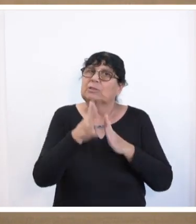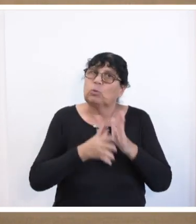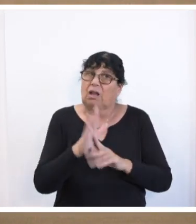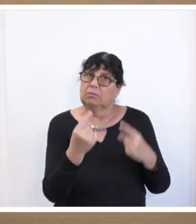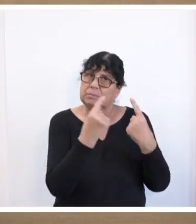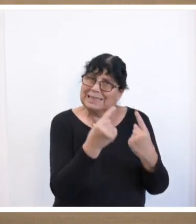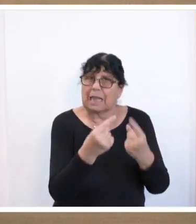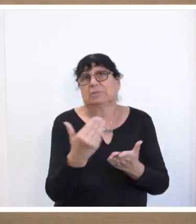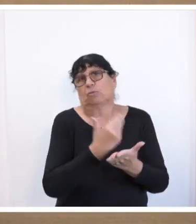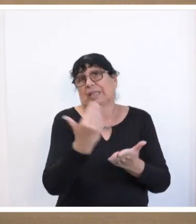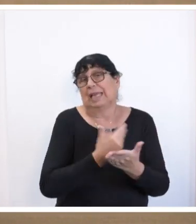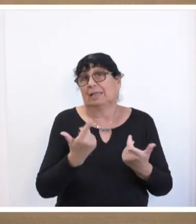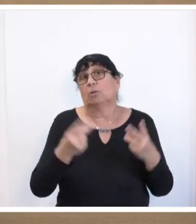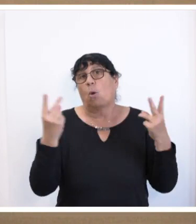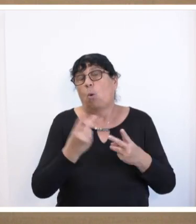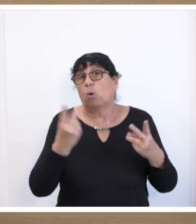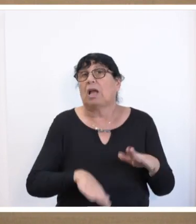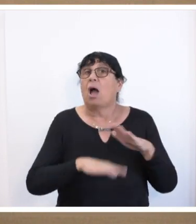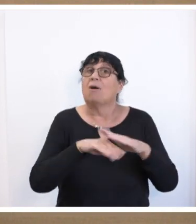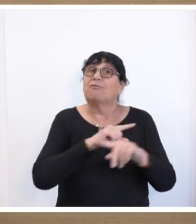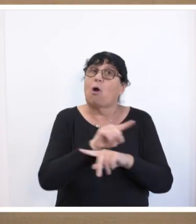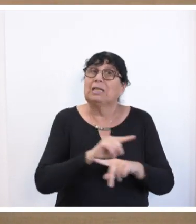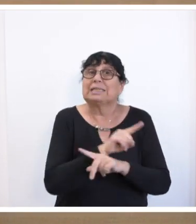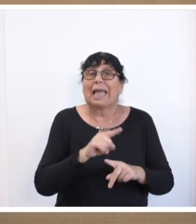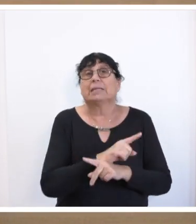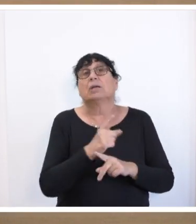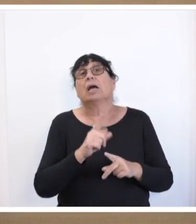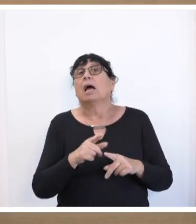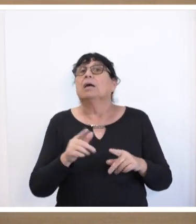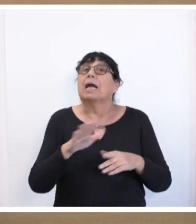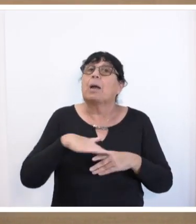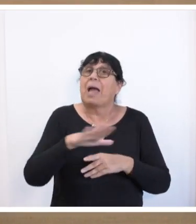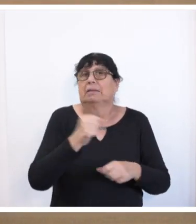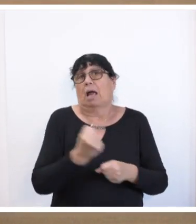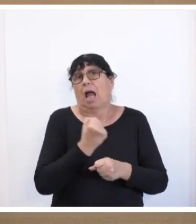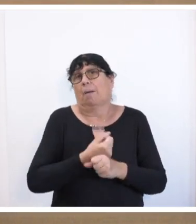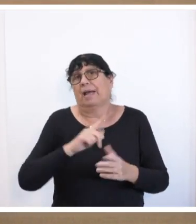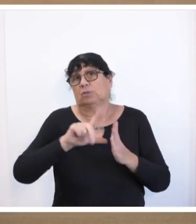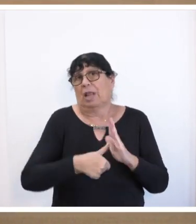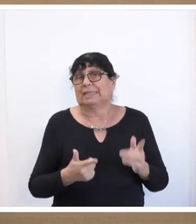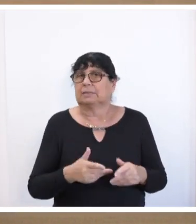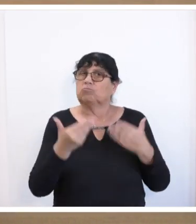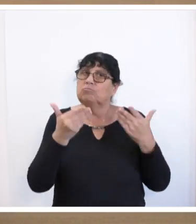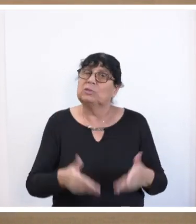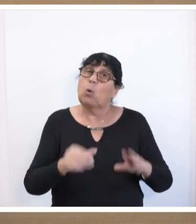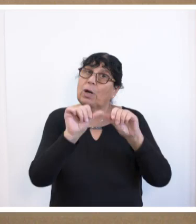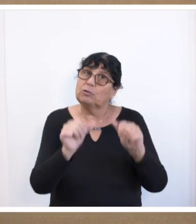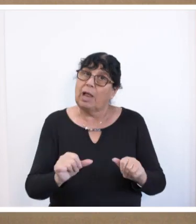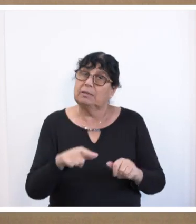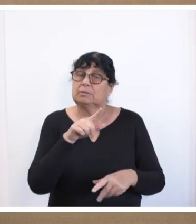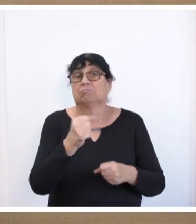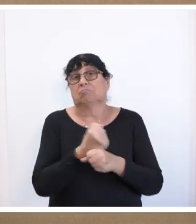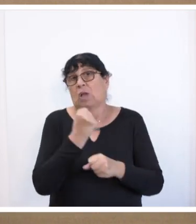bestreiten oder hat in Vollzeit gemeinnützige Arbeit zu leisten. Natürlich ist dies so zu gestalten, dass diese